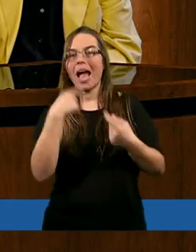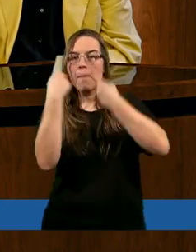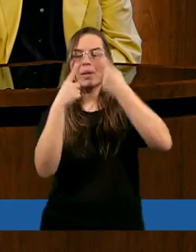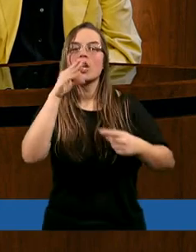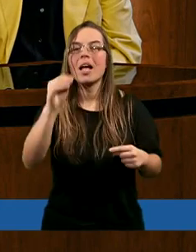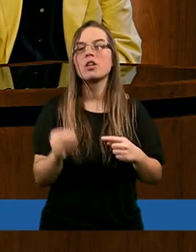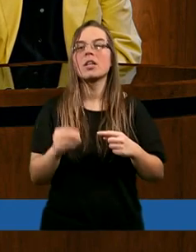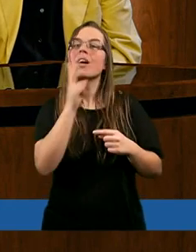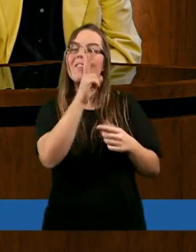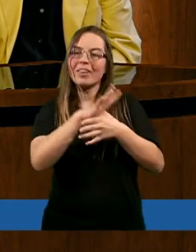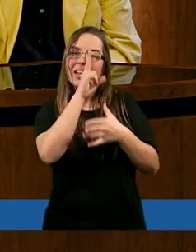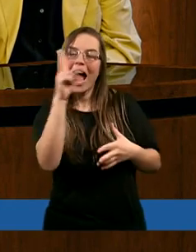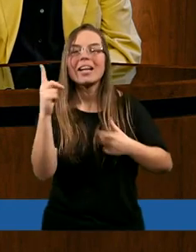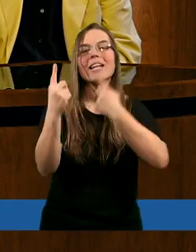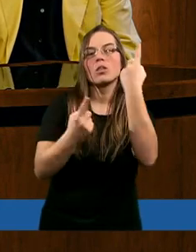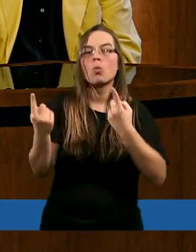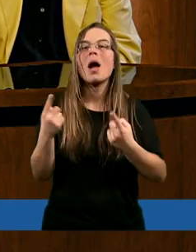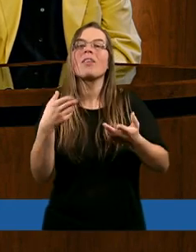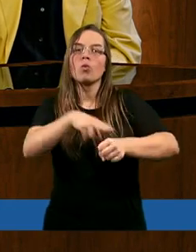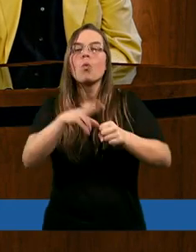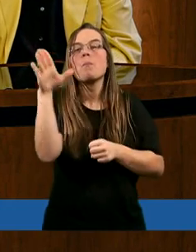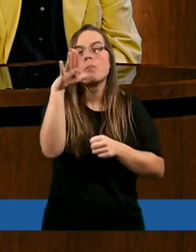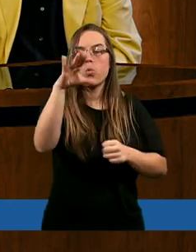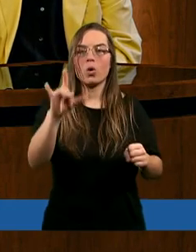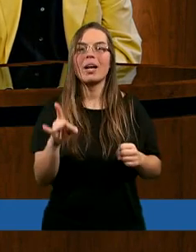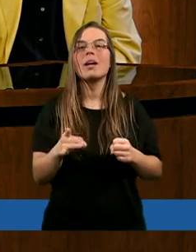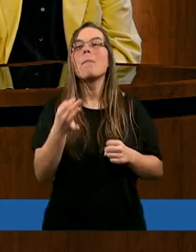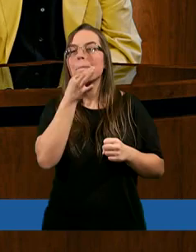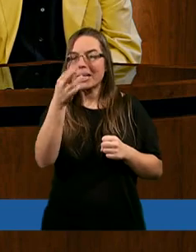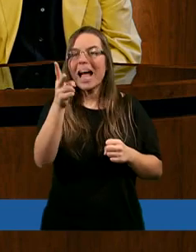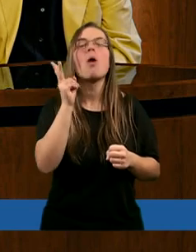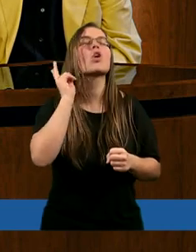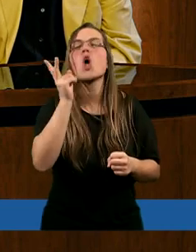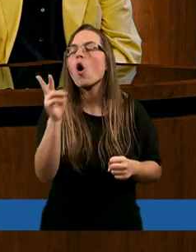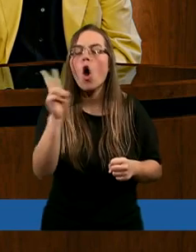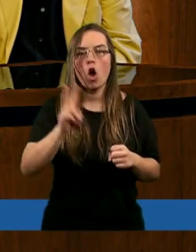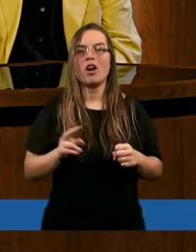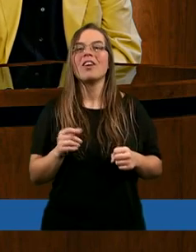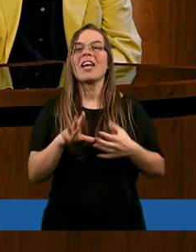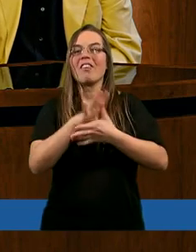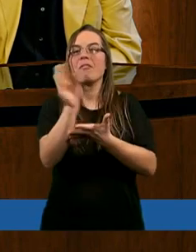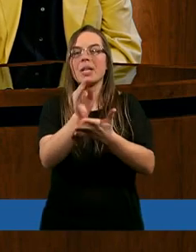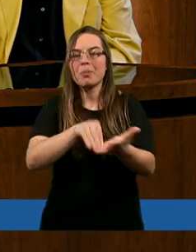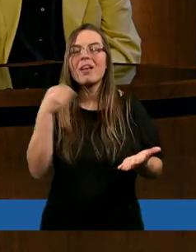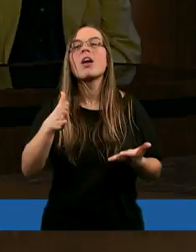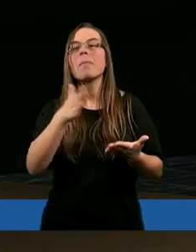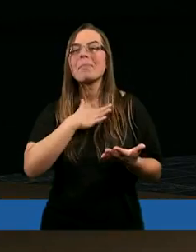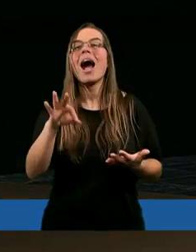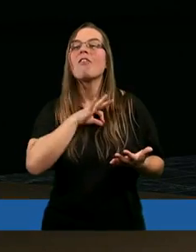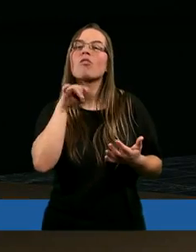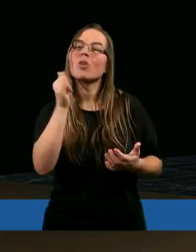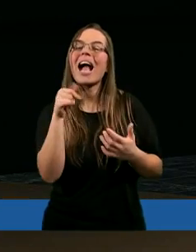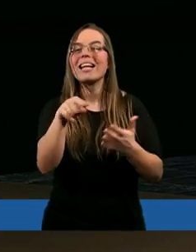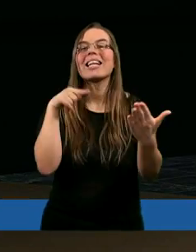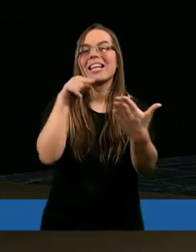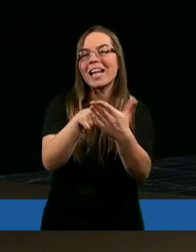myślę, że w każdej sytuacji, w której Pan Bóg pytał kogokolwiek w Piśmie Świętym, to miał swój jakiś w